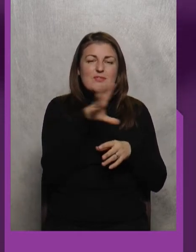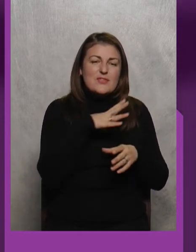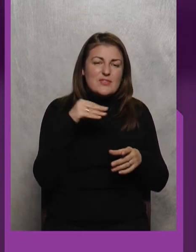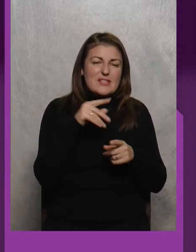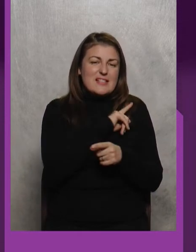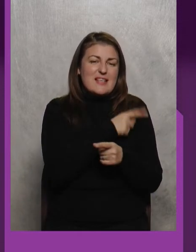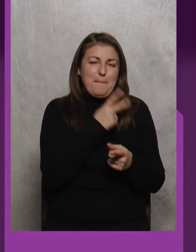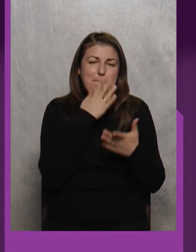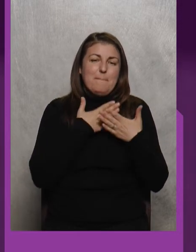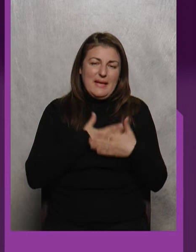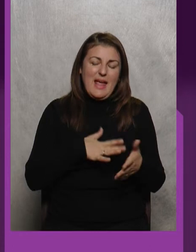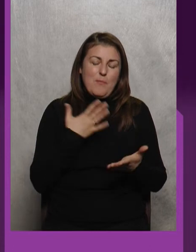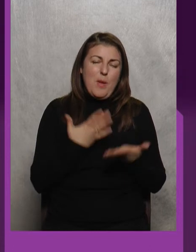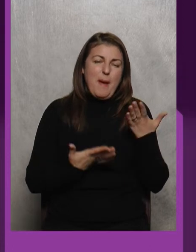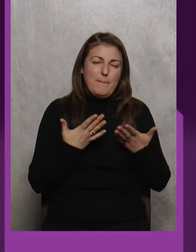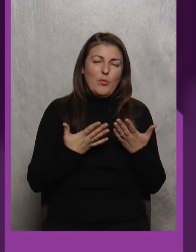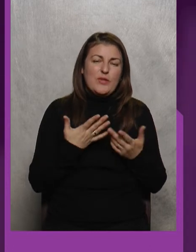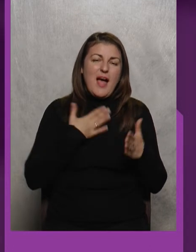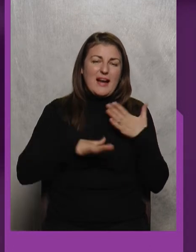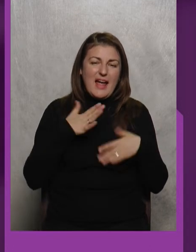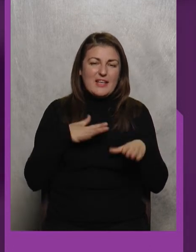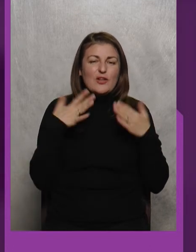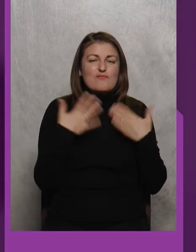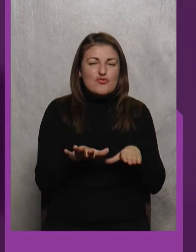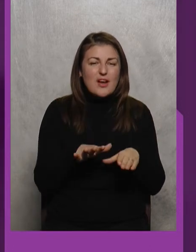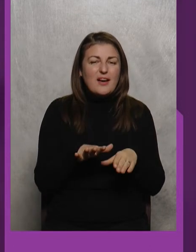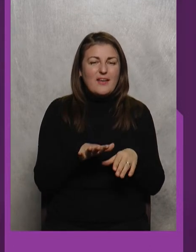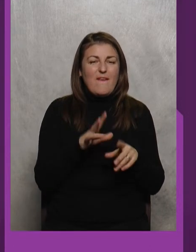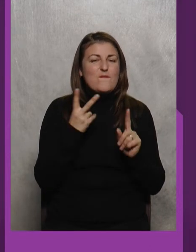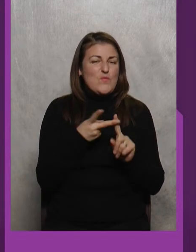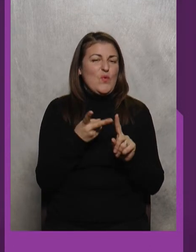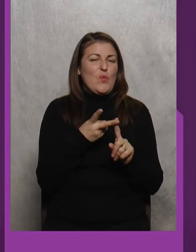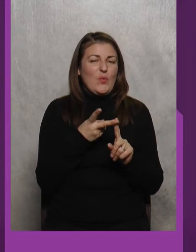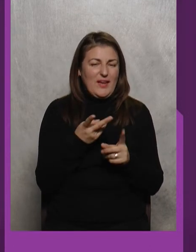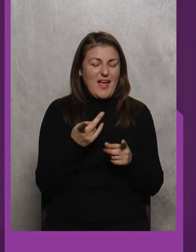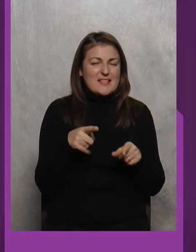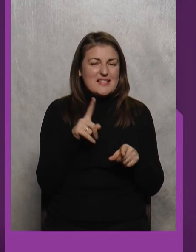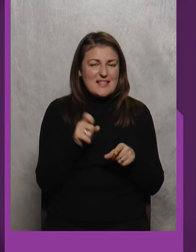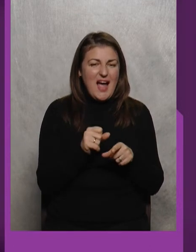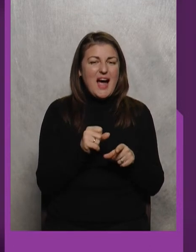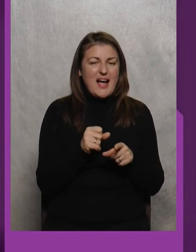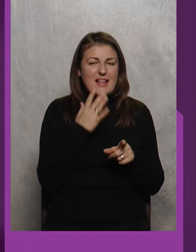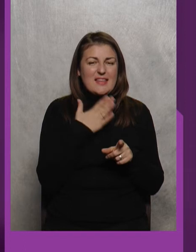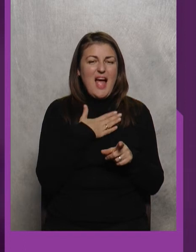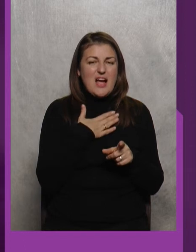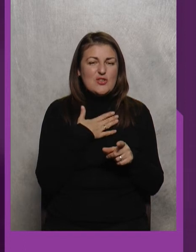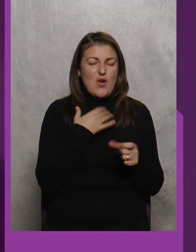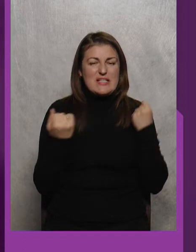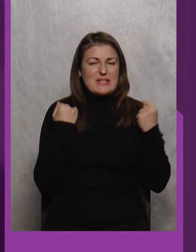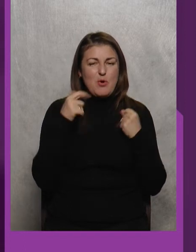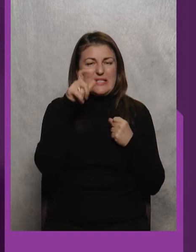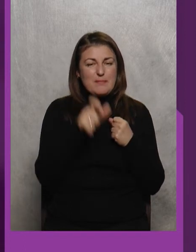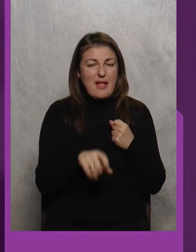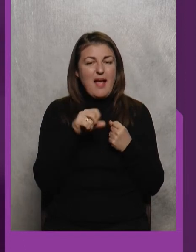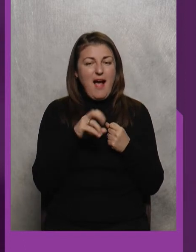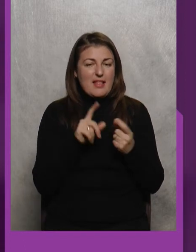сил Приємно мабуть радіти вже вдруге скажімо так за нашого спортсмена